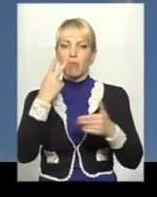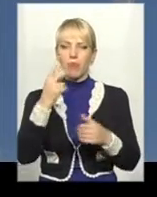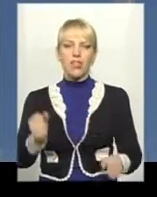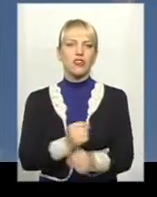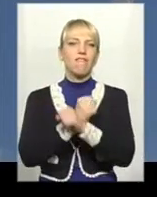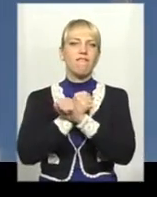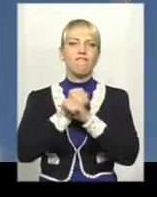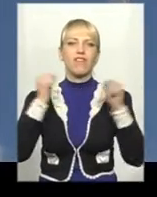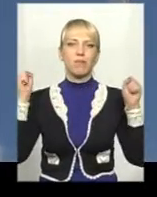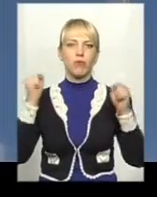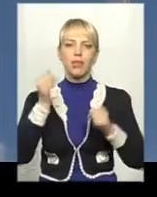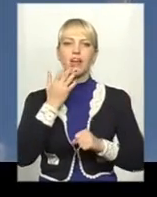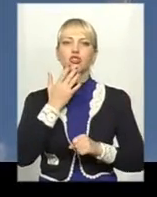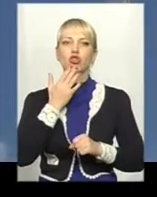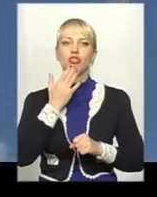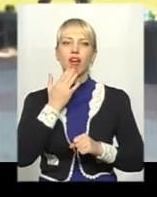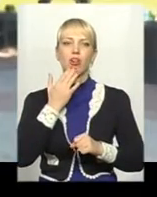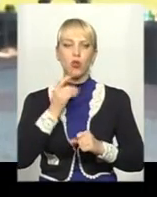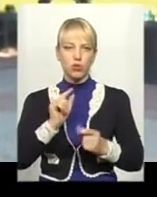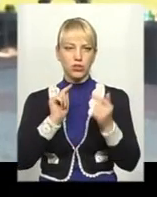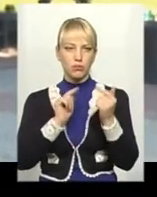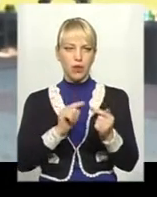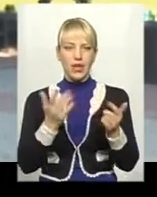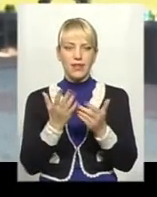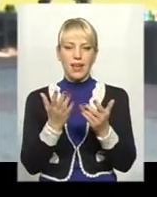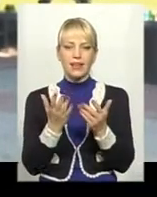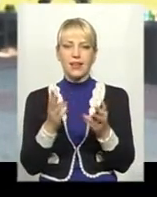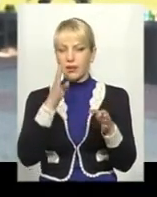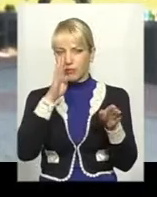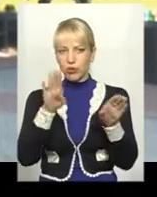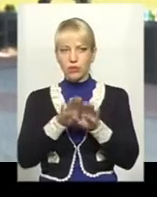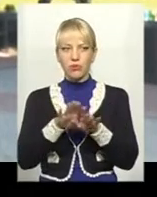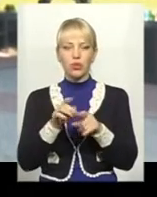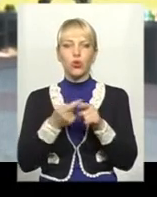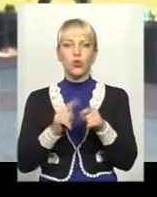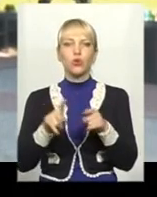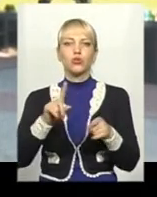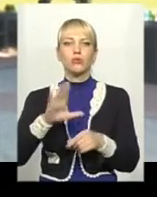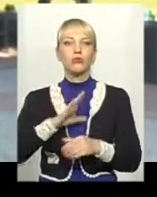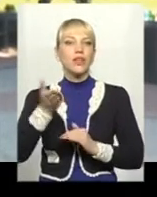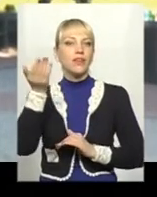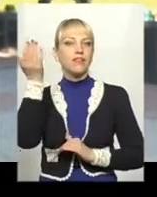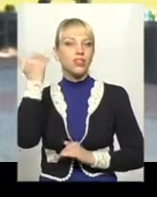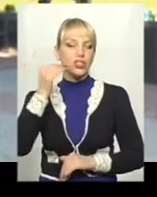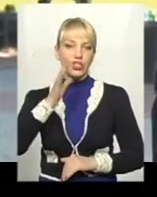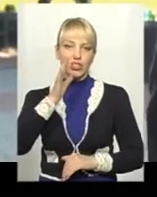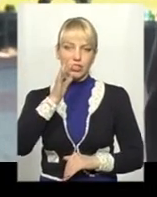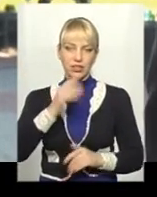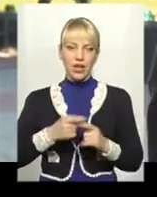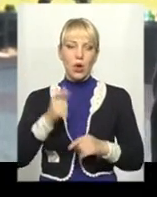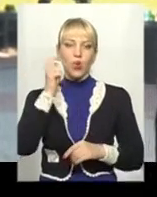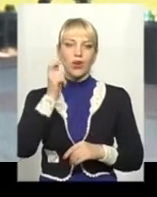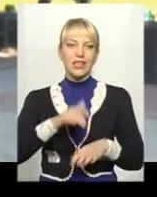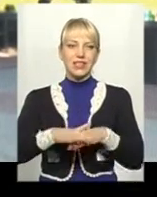національно нині, який абсолютно подібний до того, що відбулося в ті часи. Адже українська нація тоді